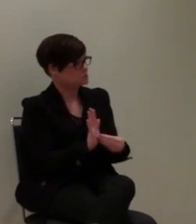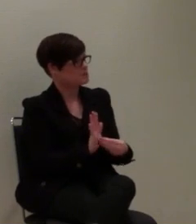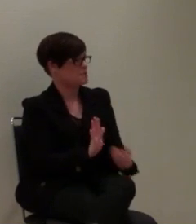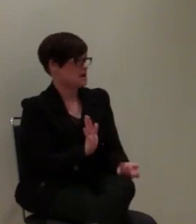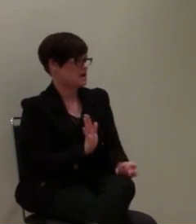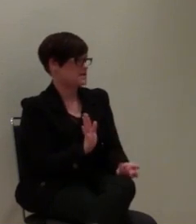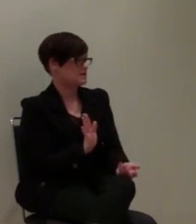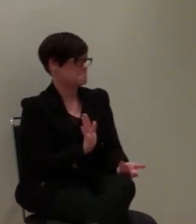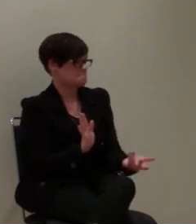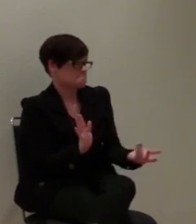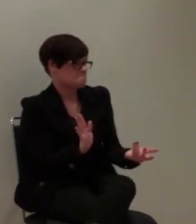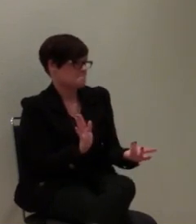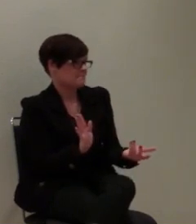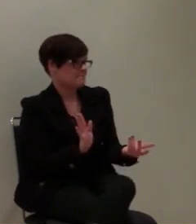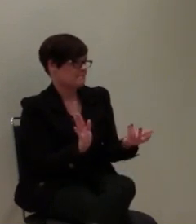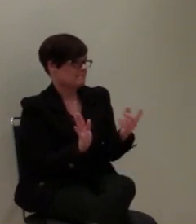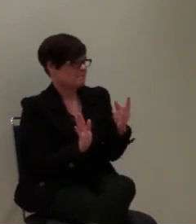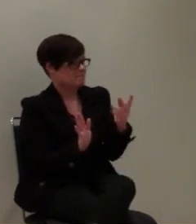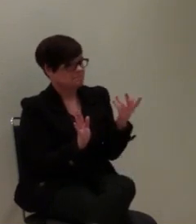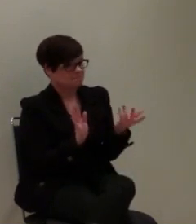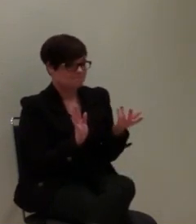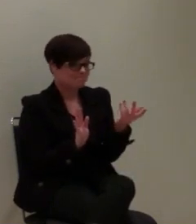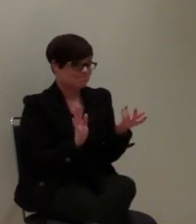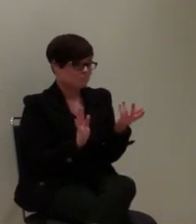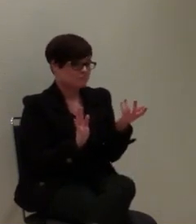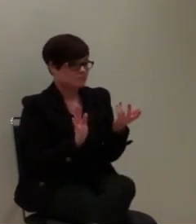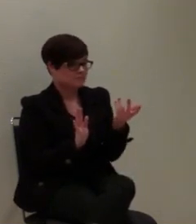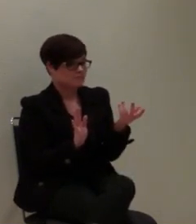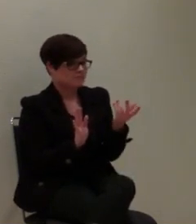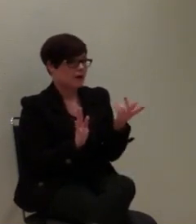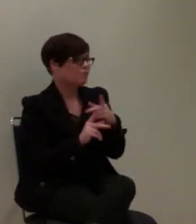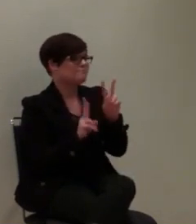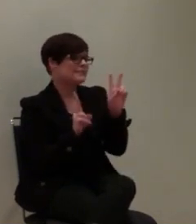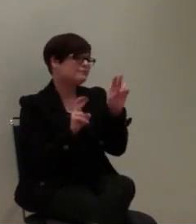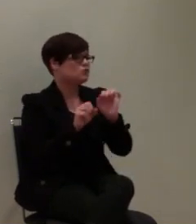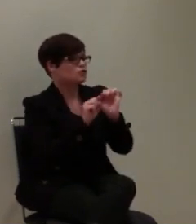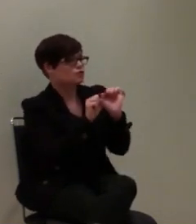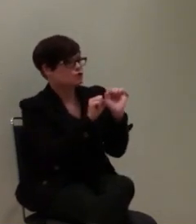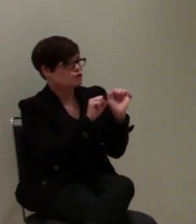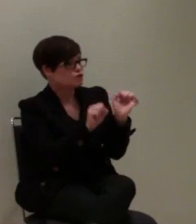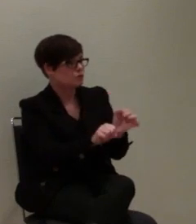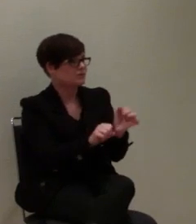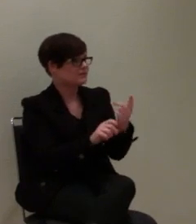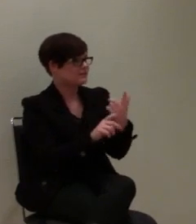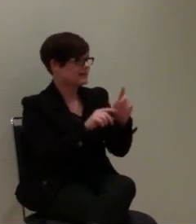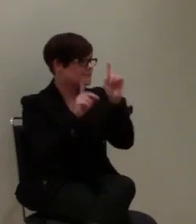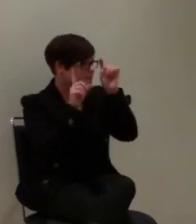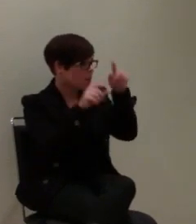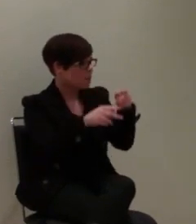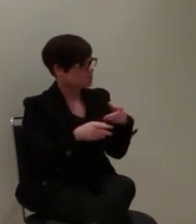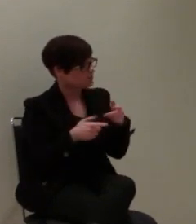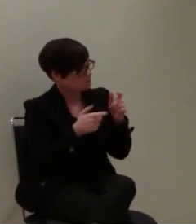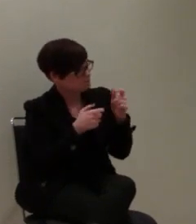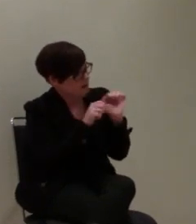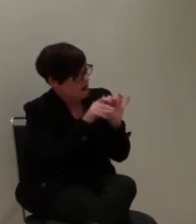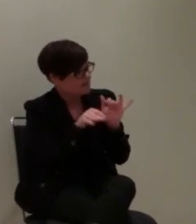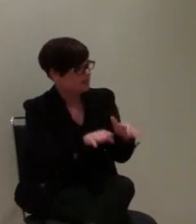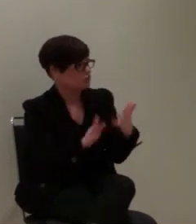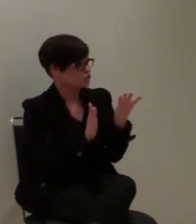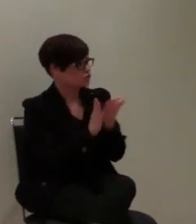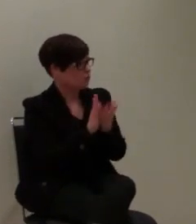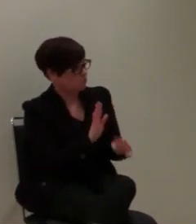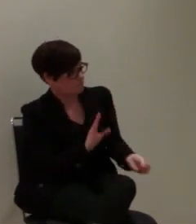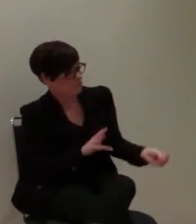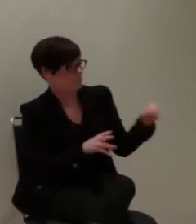Auch einen gewissen Schutz gegen entsprechend Denial-of-Service-Attacken und so weiter haben wir auch entsprechend implementiert bei